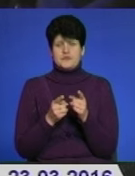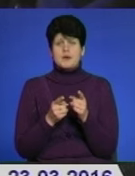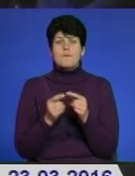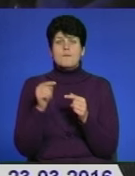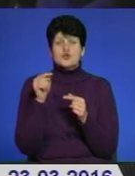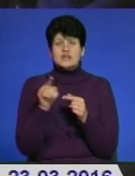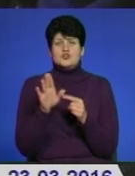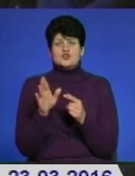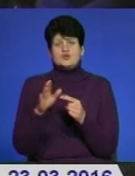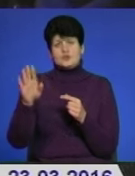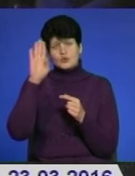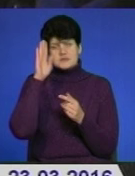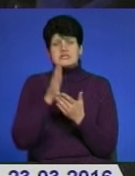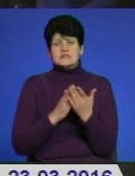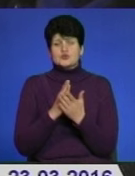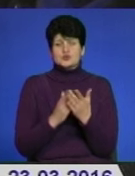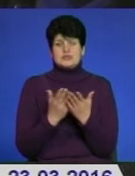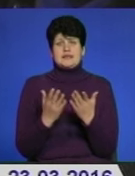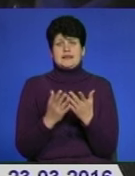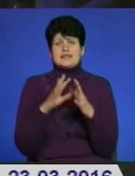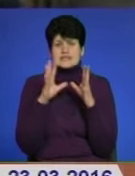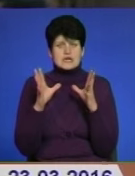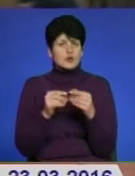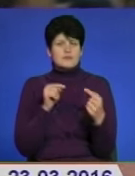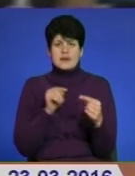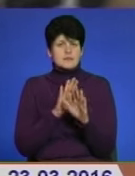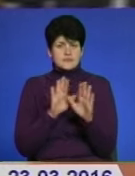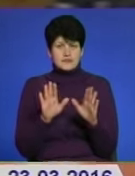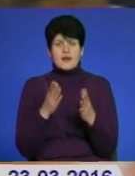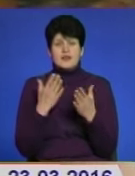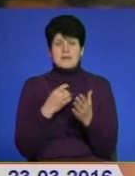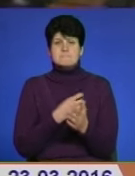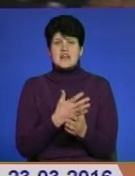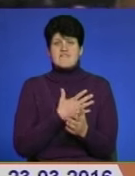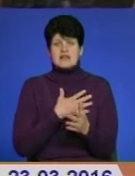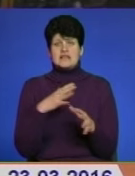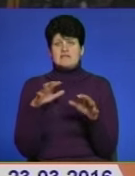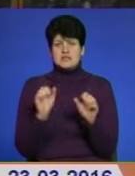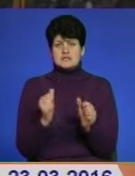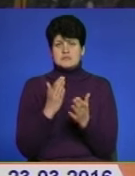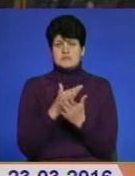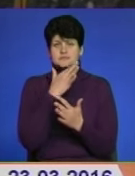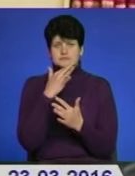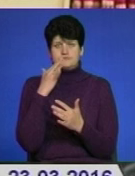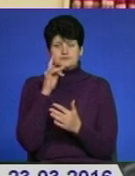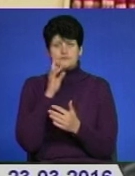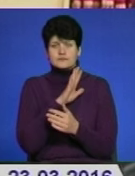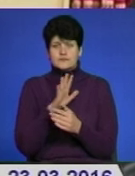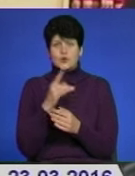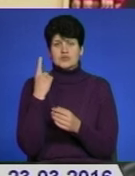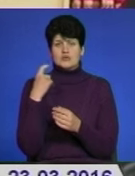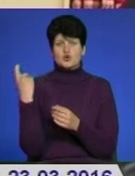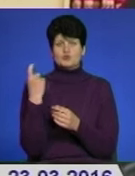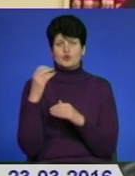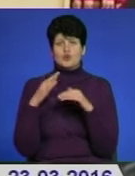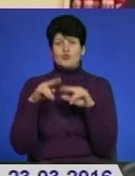бійці заслужили клаптик землі, загалом ніхто і не перечить. Однак приватна власність несе багато незручностей. Один господар